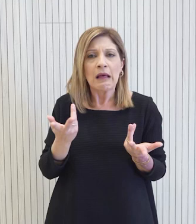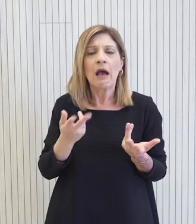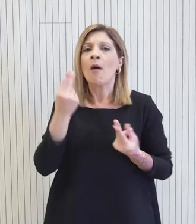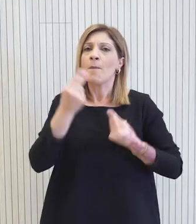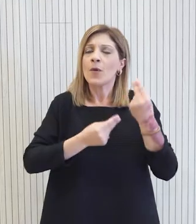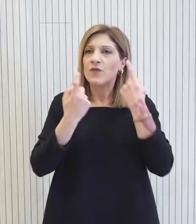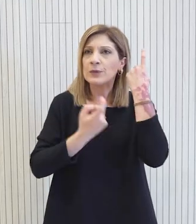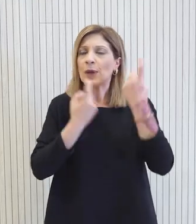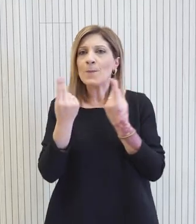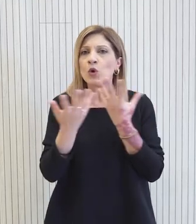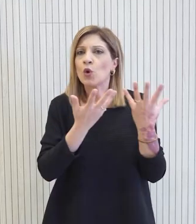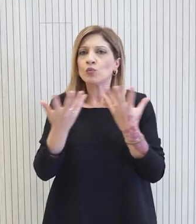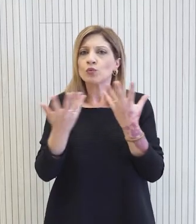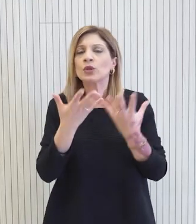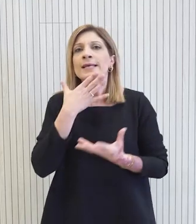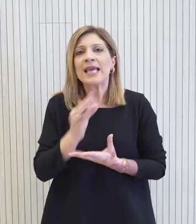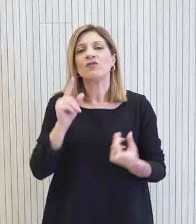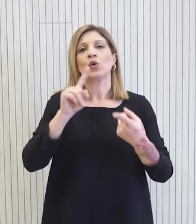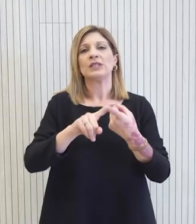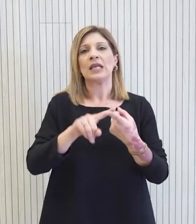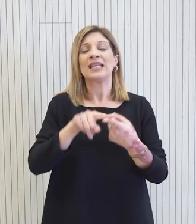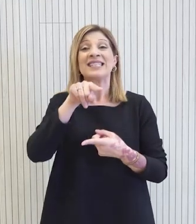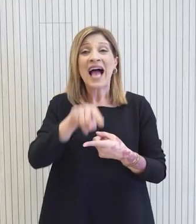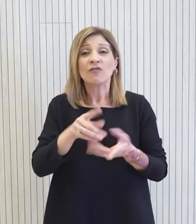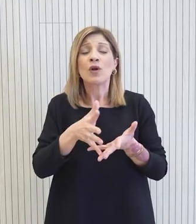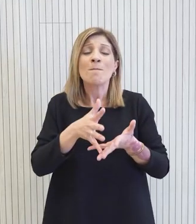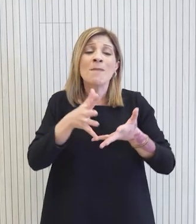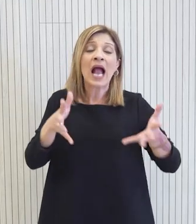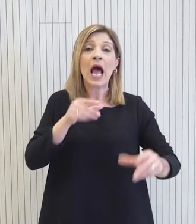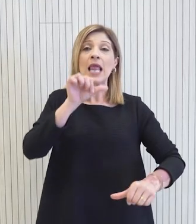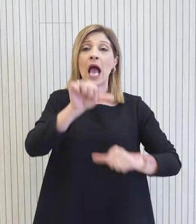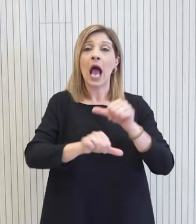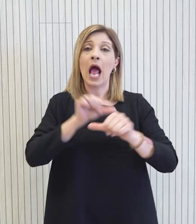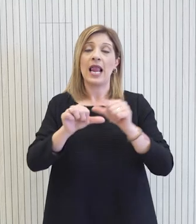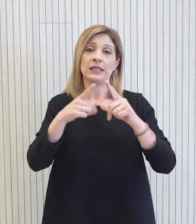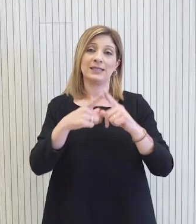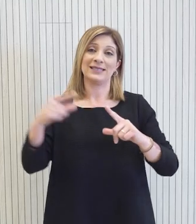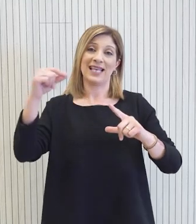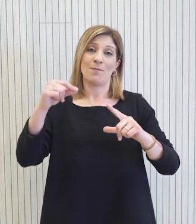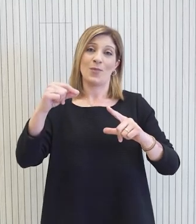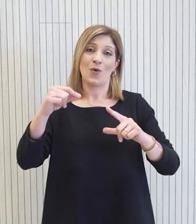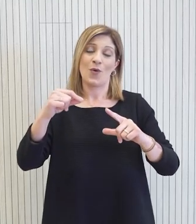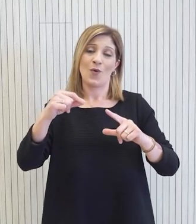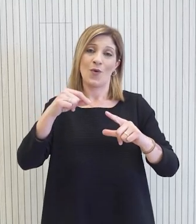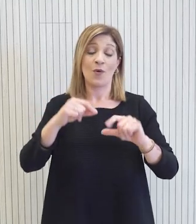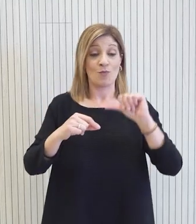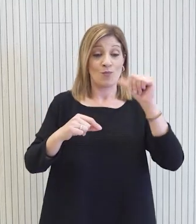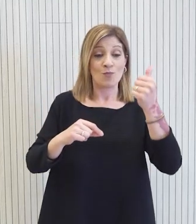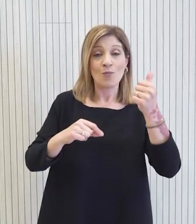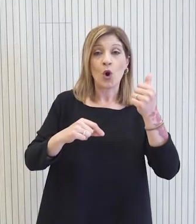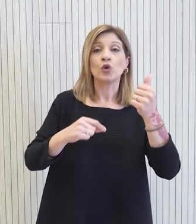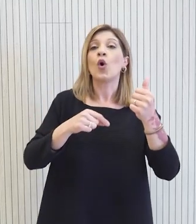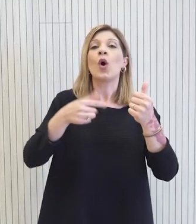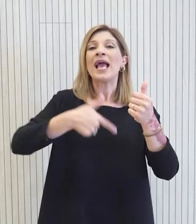προβληματισμός τότε θα πρέπει να ανησυχήσουμε. Είναι μια από τις μεγαλύτερες μεταρρυθμίσεις που θα εφαρμοστούν στην χώρα μας μετά ενδεχομένως από τη μεταρρύθμιση του